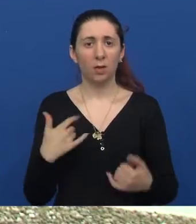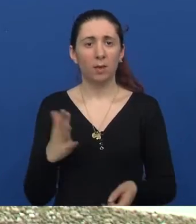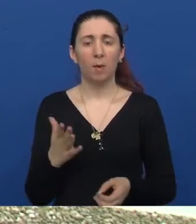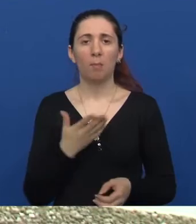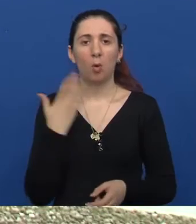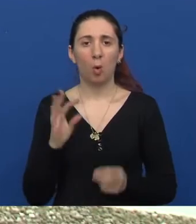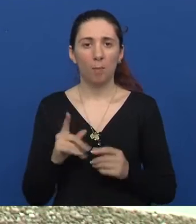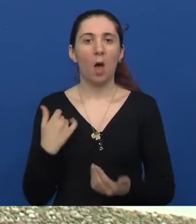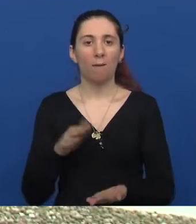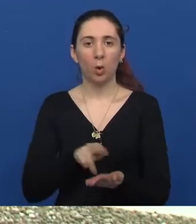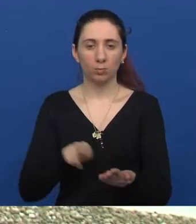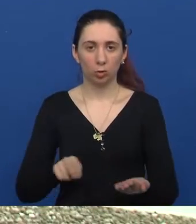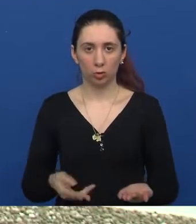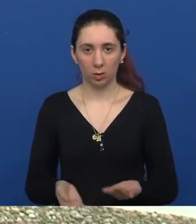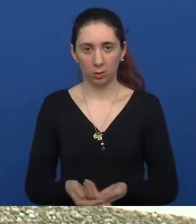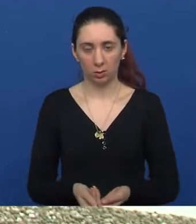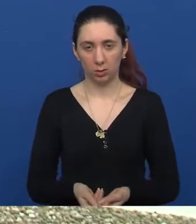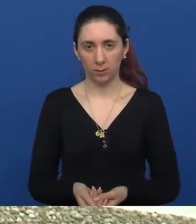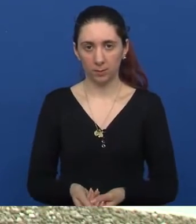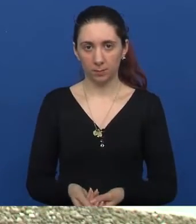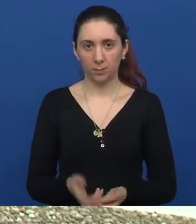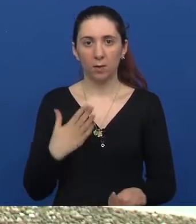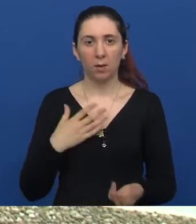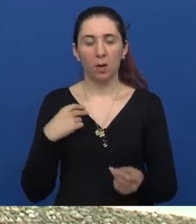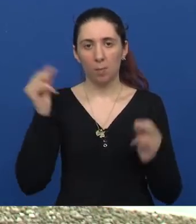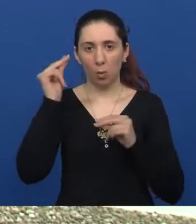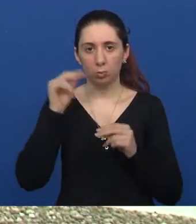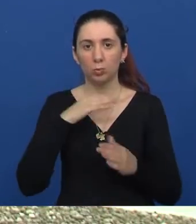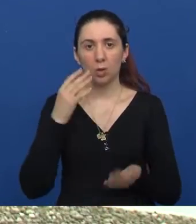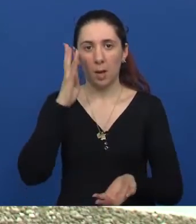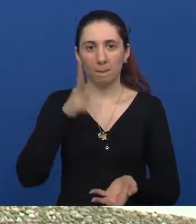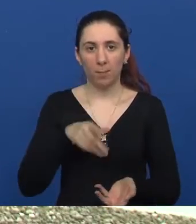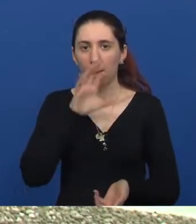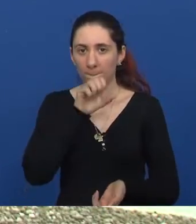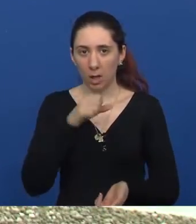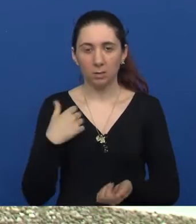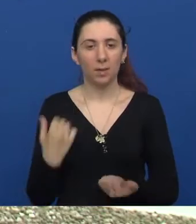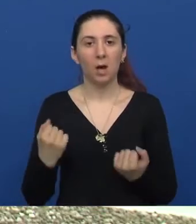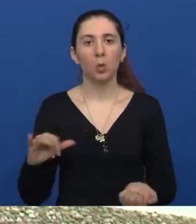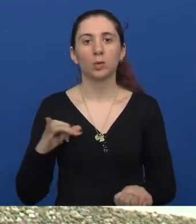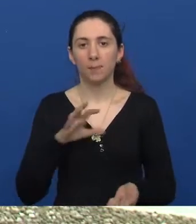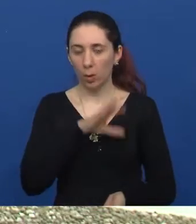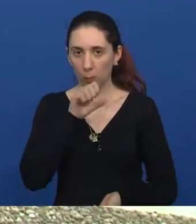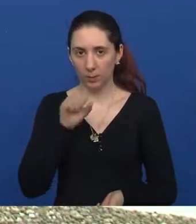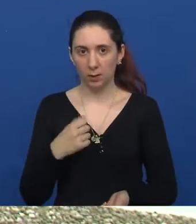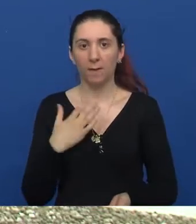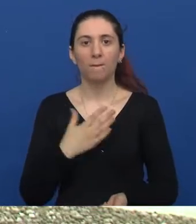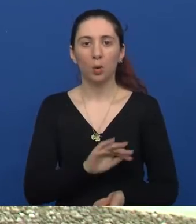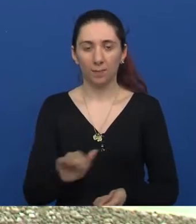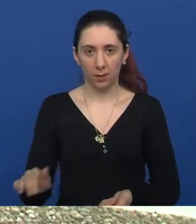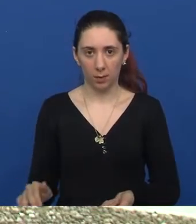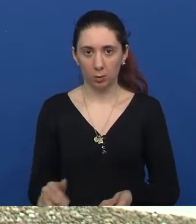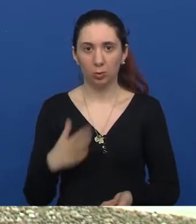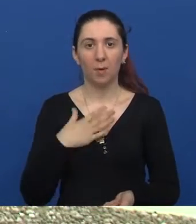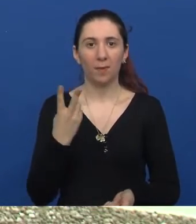hobije, ali volim čitati. Recimo, proučavala sam dosta psihologiju pasa, psi me jako zanimaju. Volim djecu,